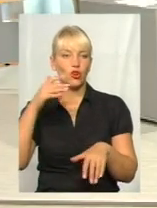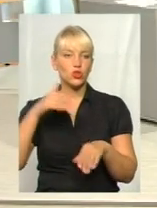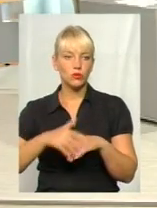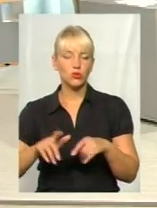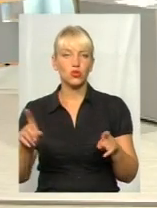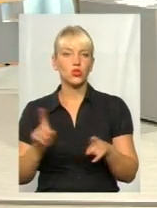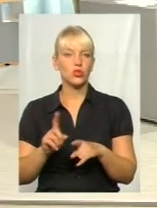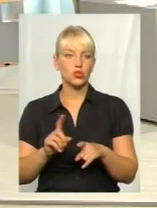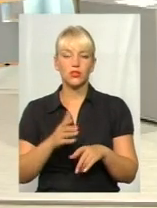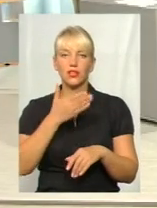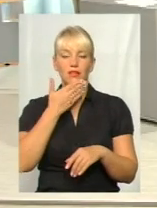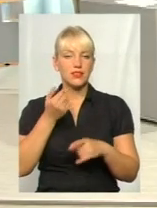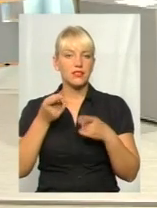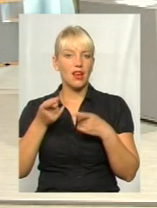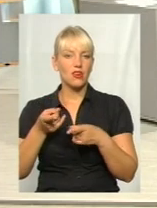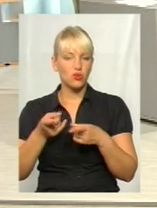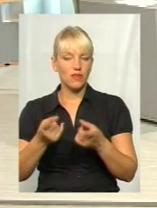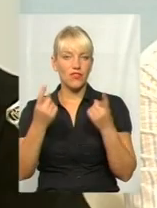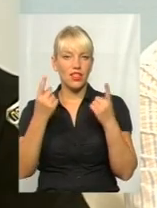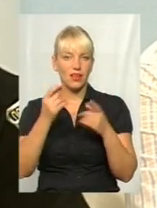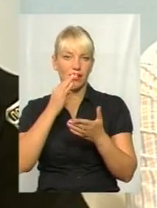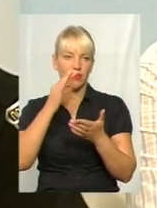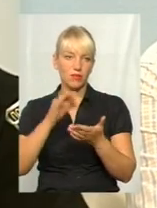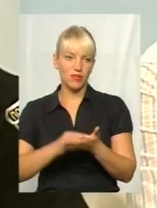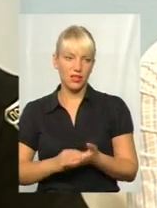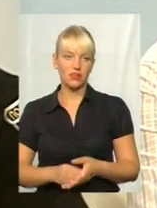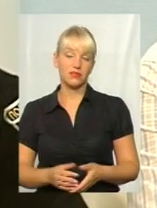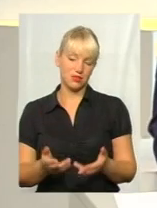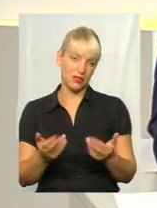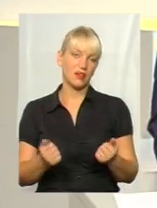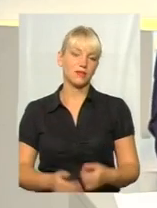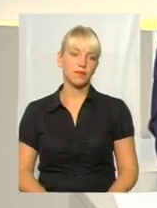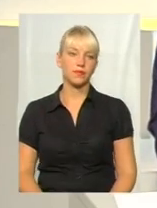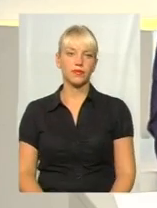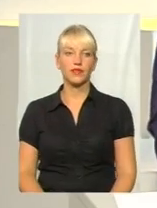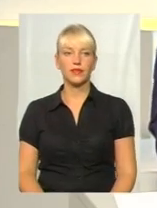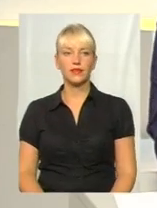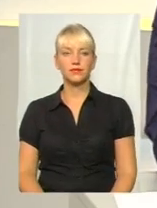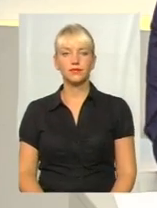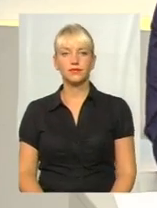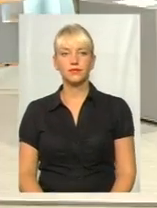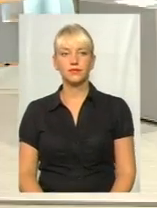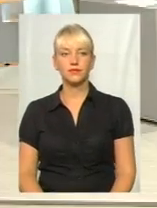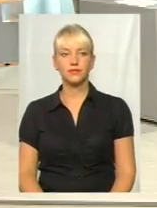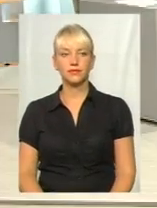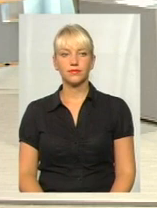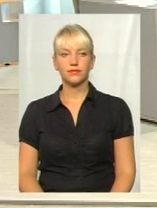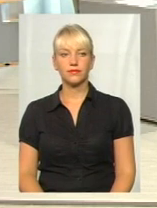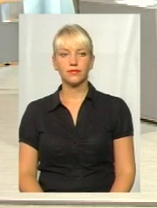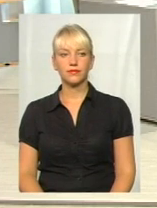загрожує їм велике відповідальність за це. Дякую. А пане Віталій, хочу ваш коментар почути.